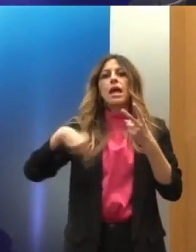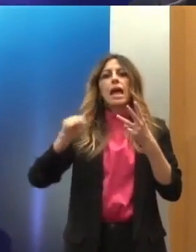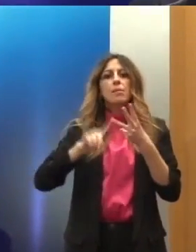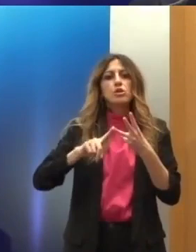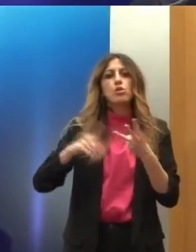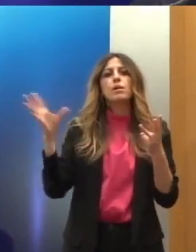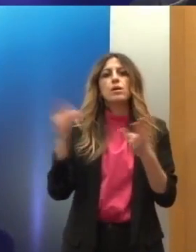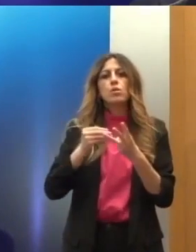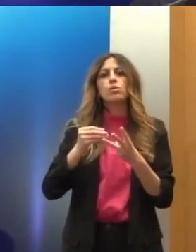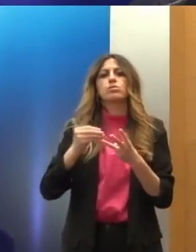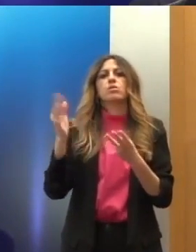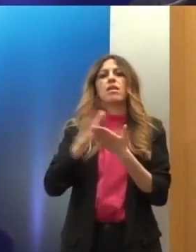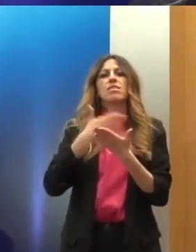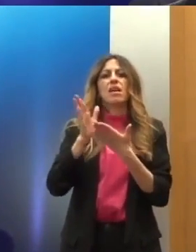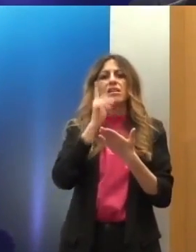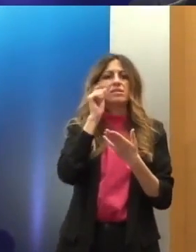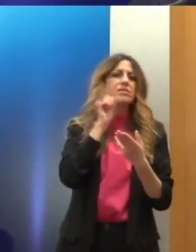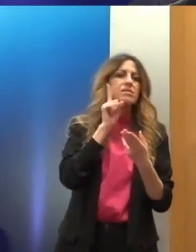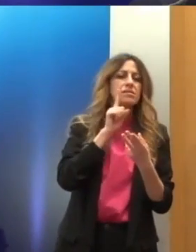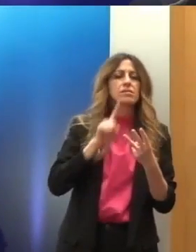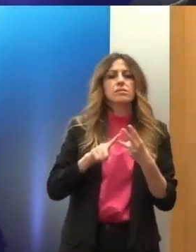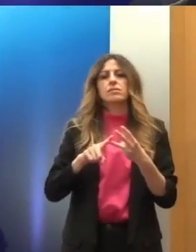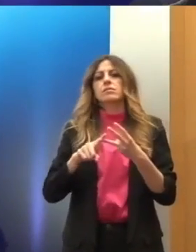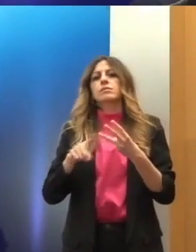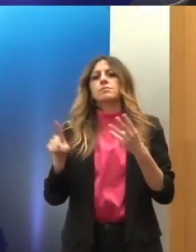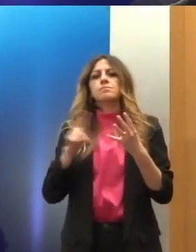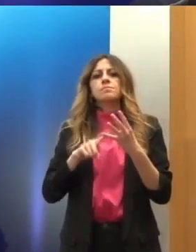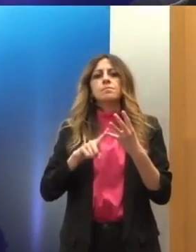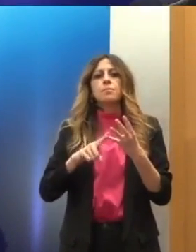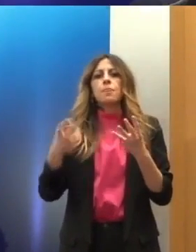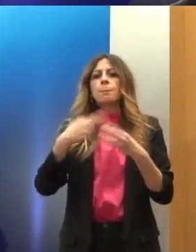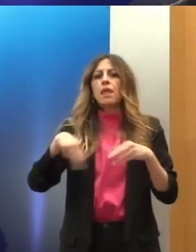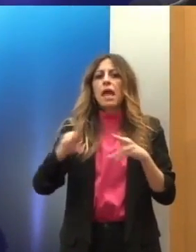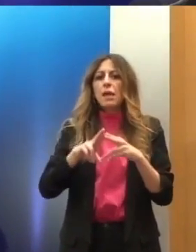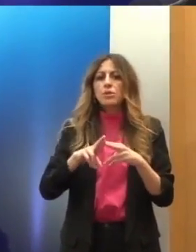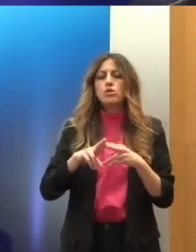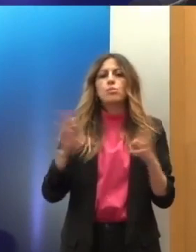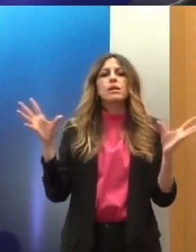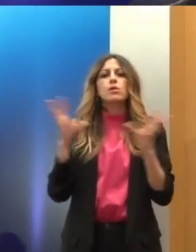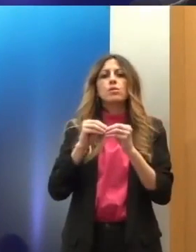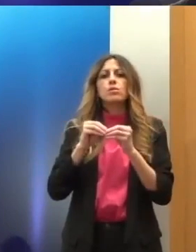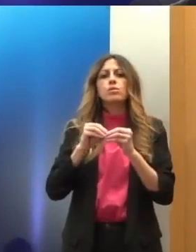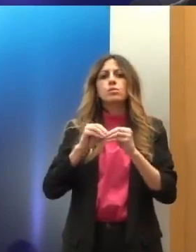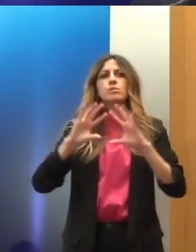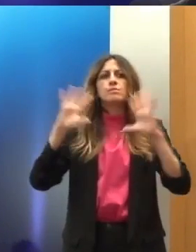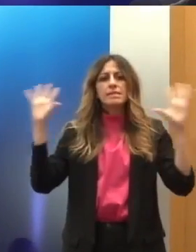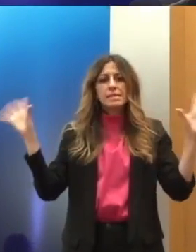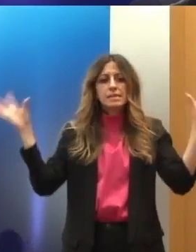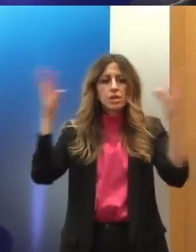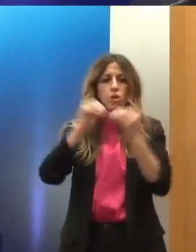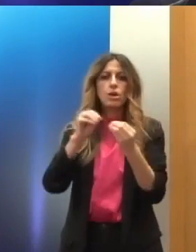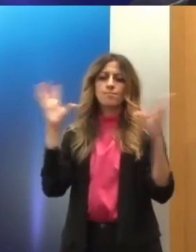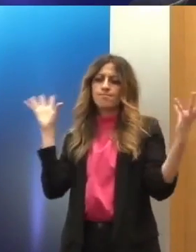Κατά των Φιλετικών Διακρίσεων, της ΕΡΜ, και στο UPR, στο Universal Periodic Review, της συνολική απεικόνισης της πραγματικότητας